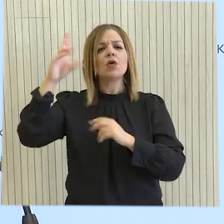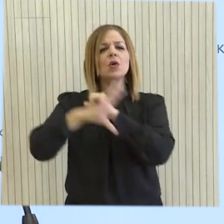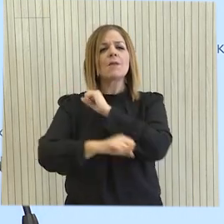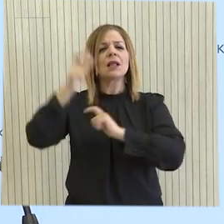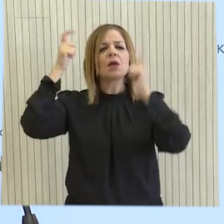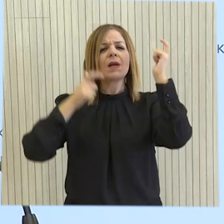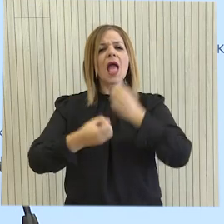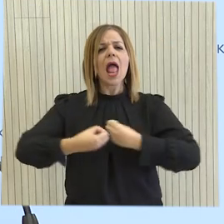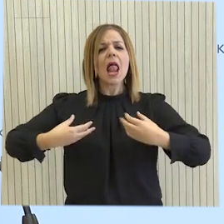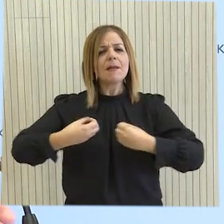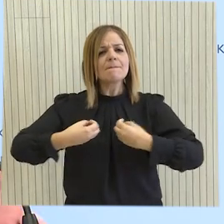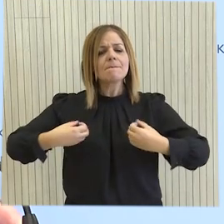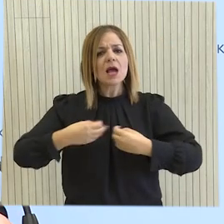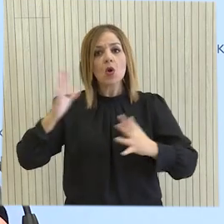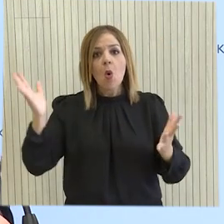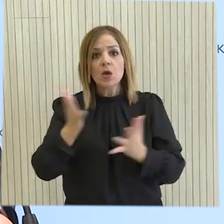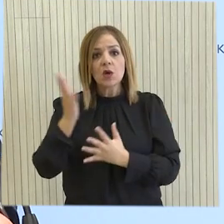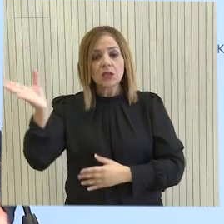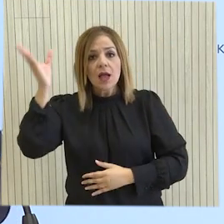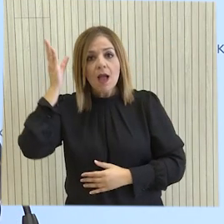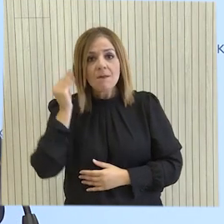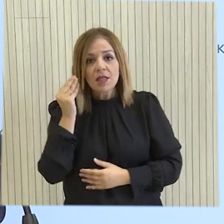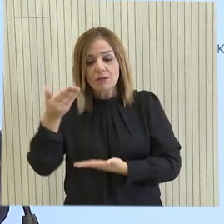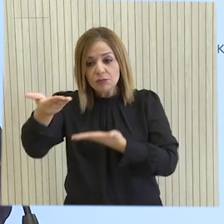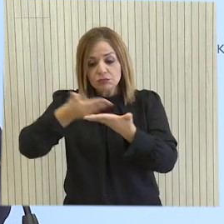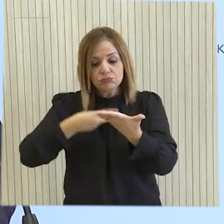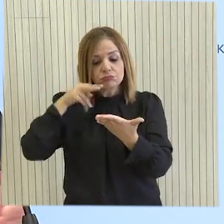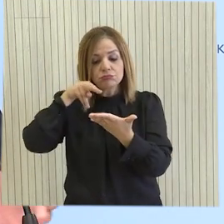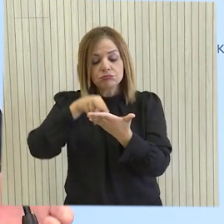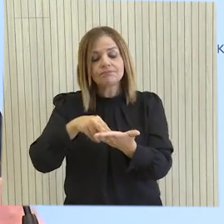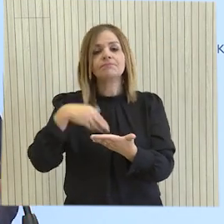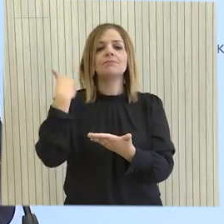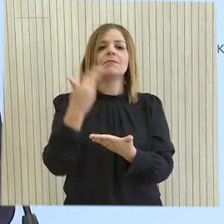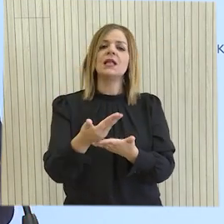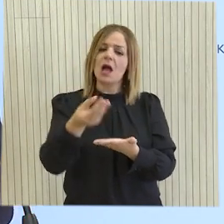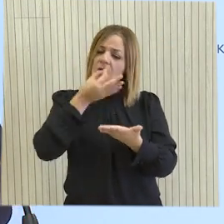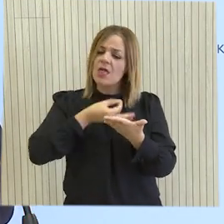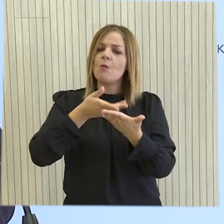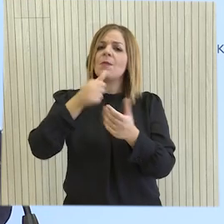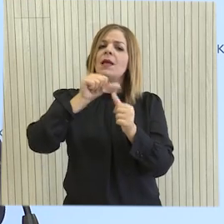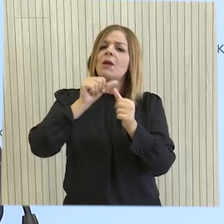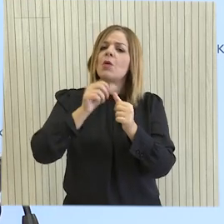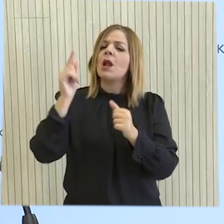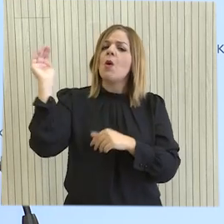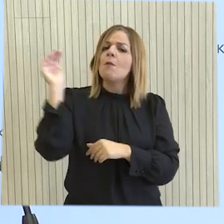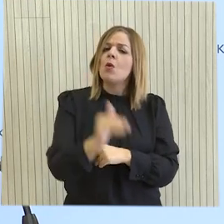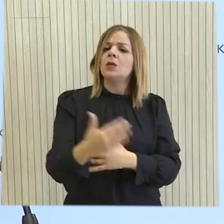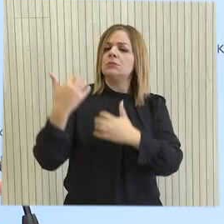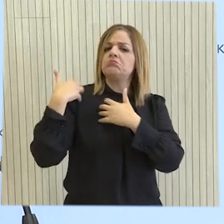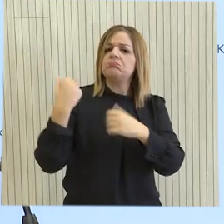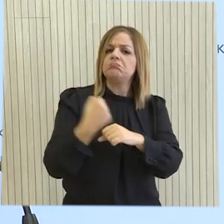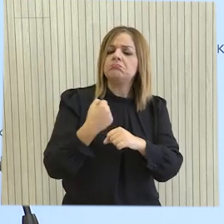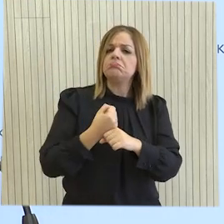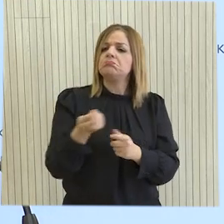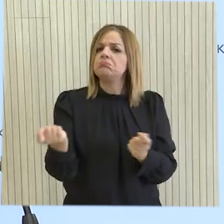ΓΕΕ. Μόλις έλθε αυτή η ανακοίνωση, αντιλαμβάνεστε ότι θα περιέχει και την ημερομηνία ανάληψης καθηκόντων